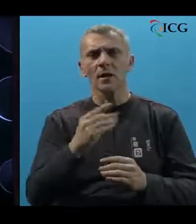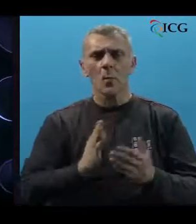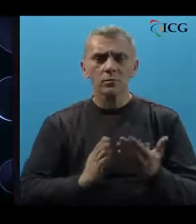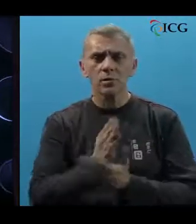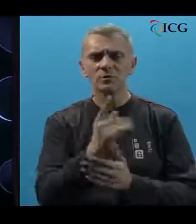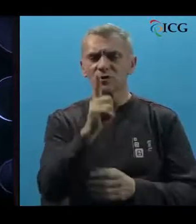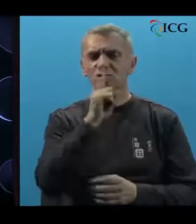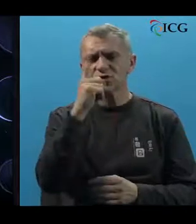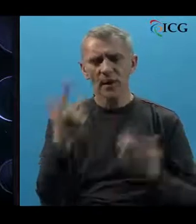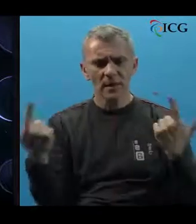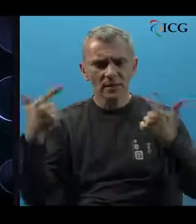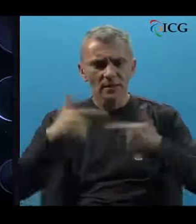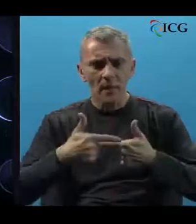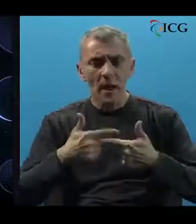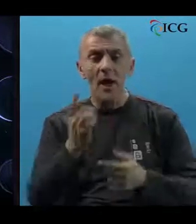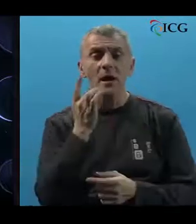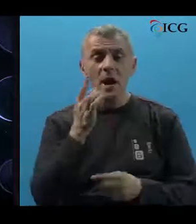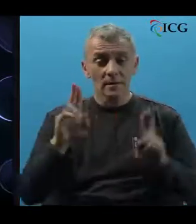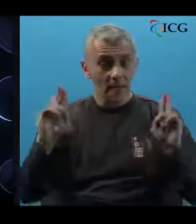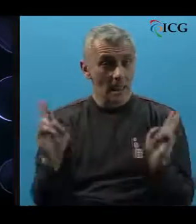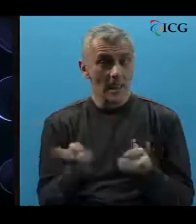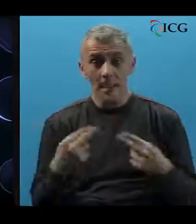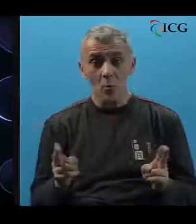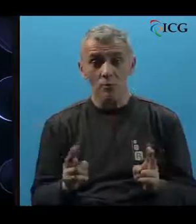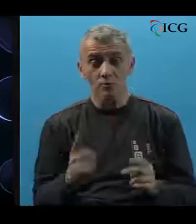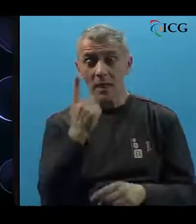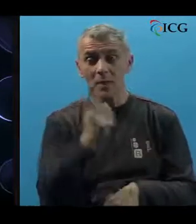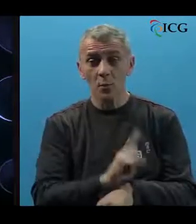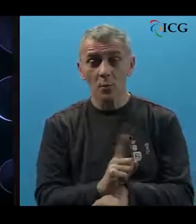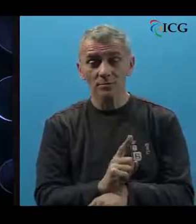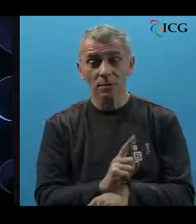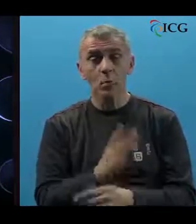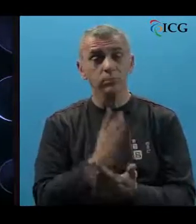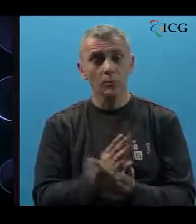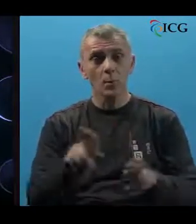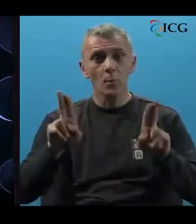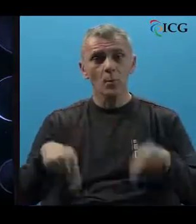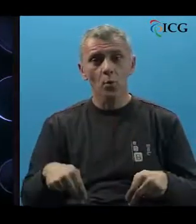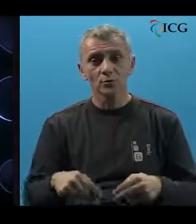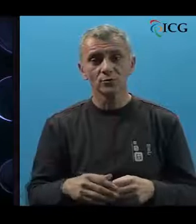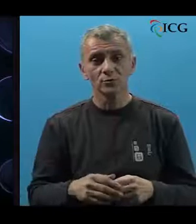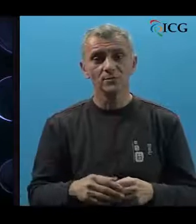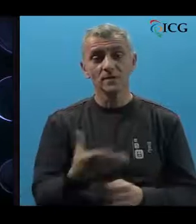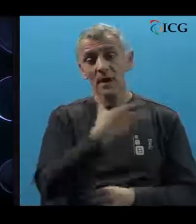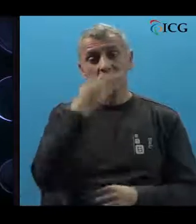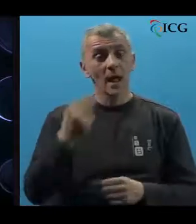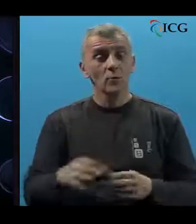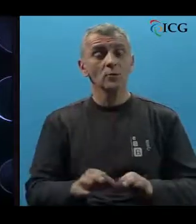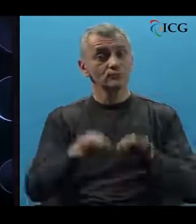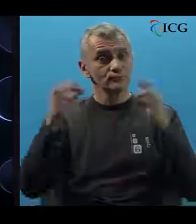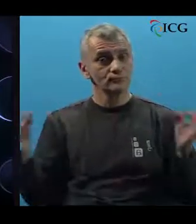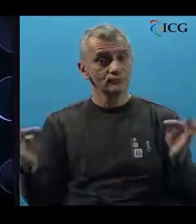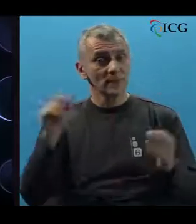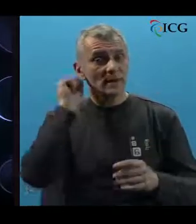tišinu i tamu. I kada nemoguće u jednom trenutku postane moguće. Tajnu nam otkriva